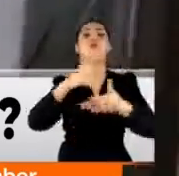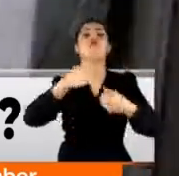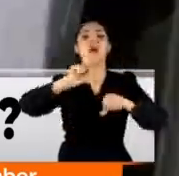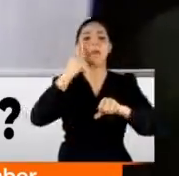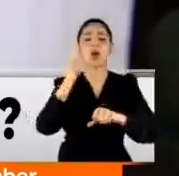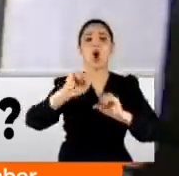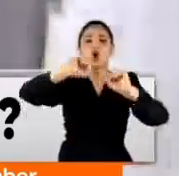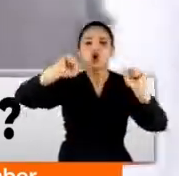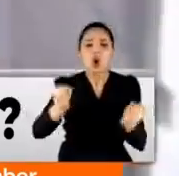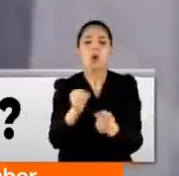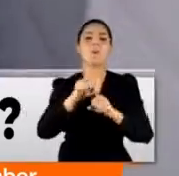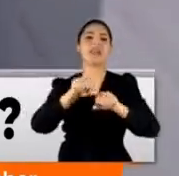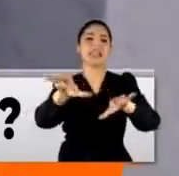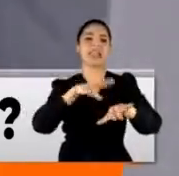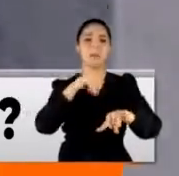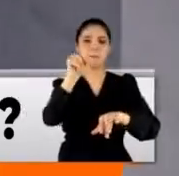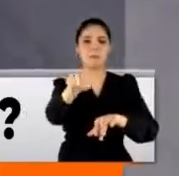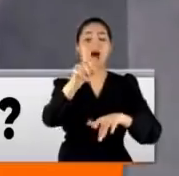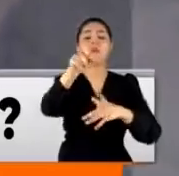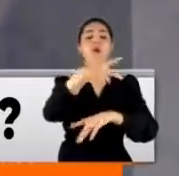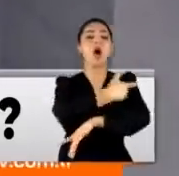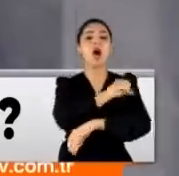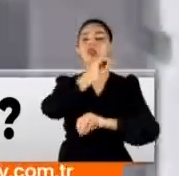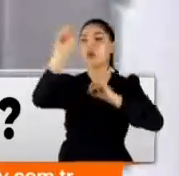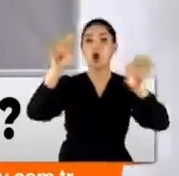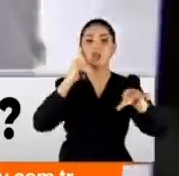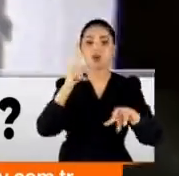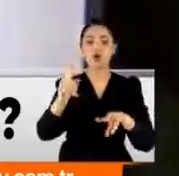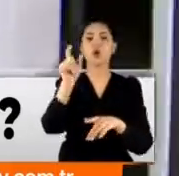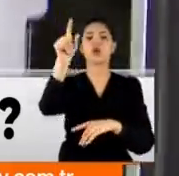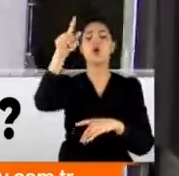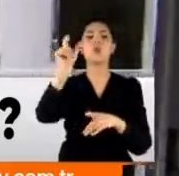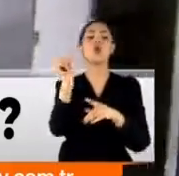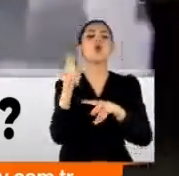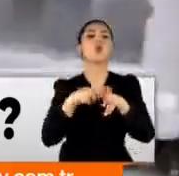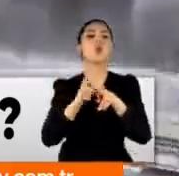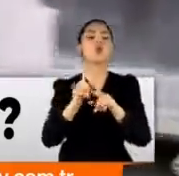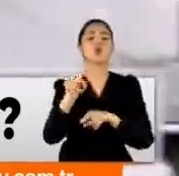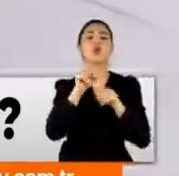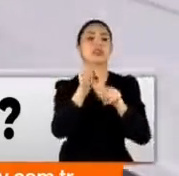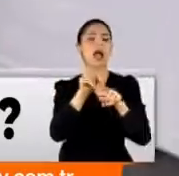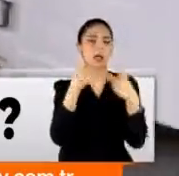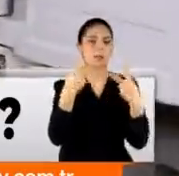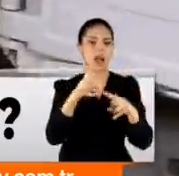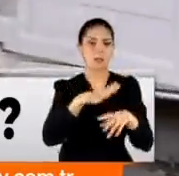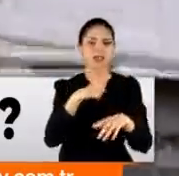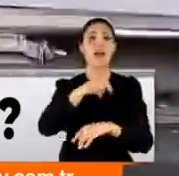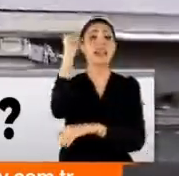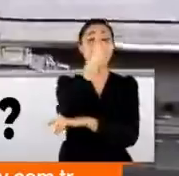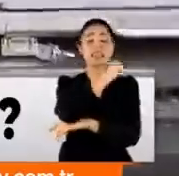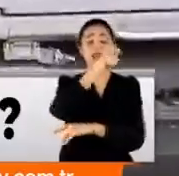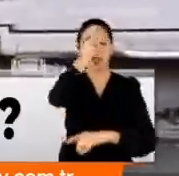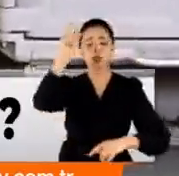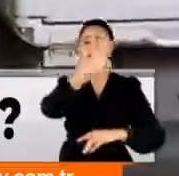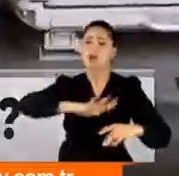soğutma sistemiyle donatıldı. Ayrıca aşılar dağıtılırken de uydu sistemiyle saniye saniye takip edilecek ve tırlar Türkiye'nin